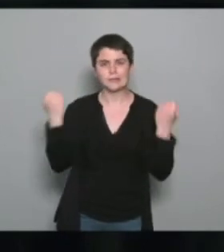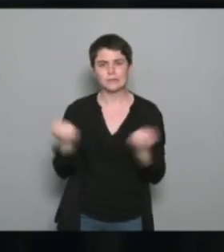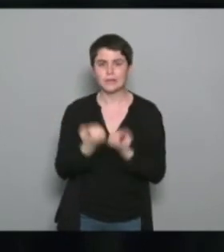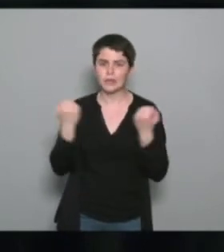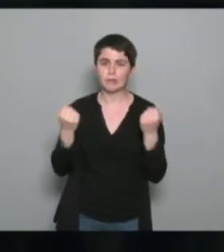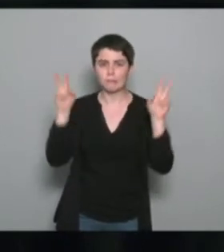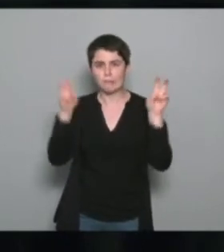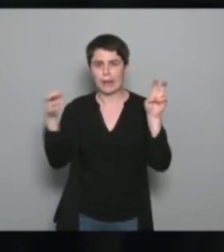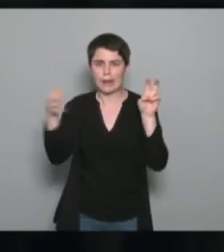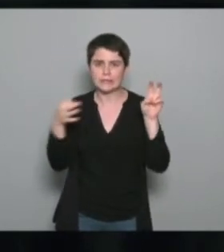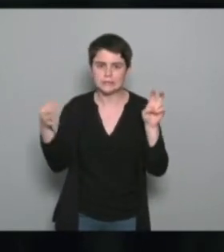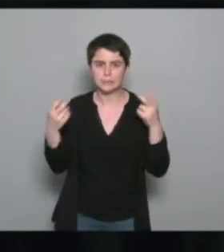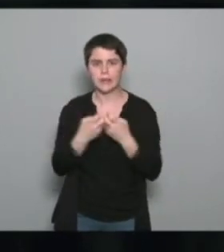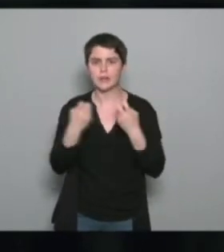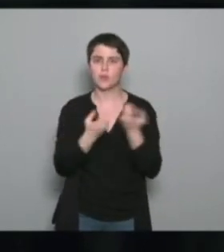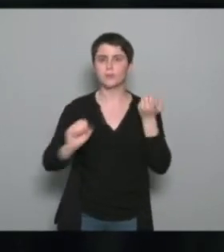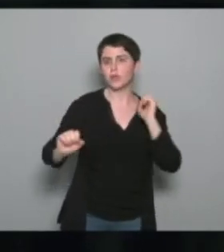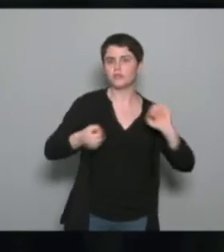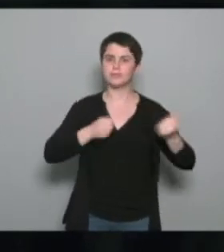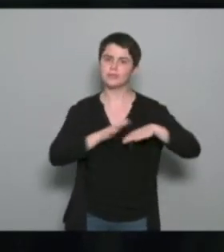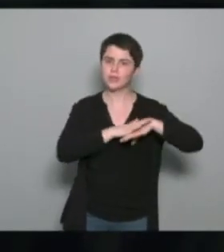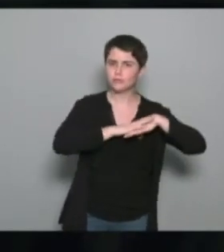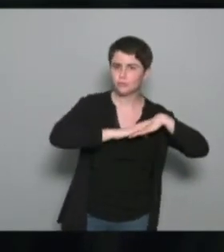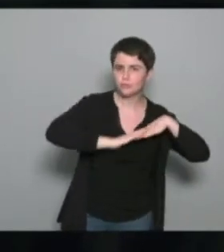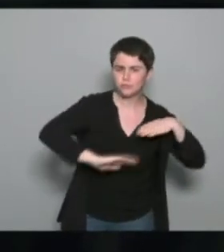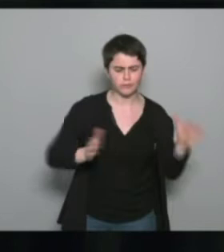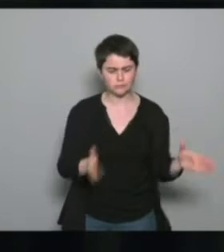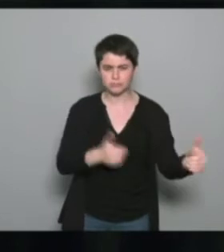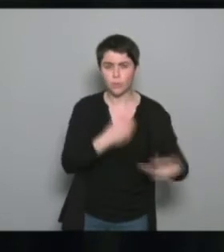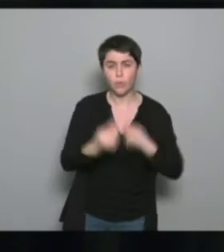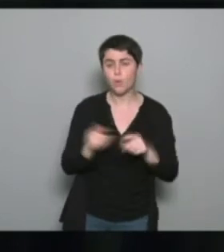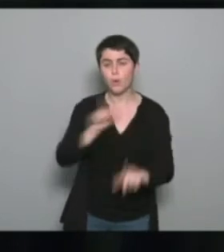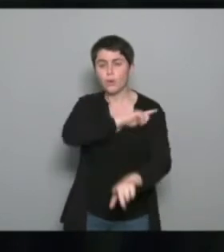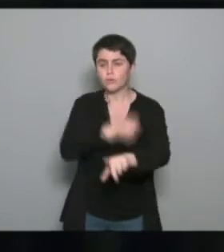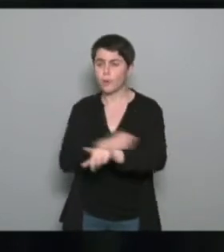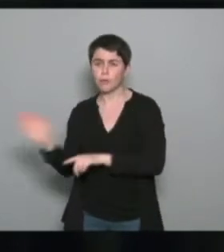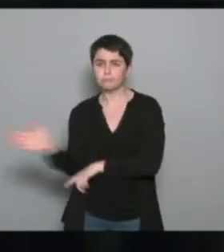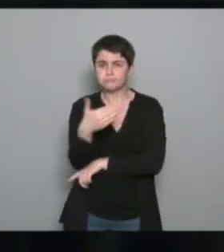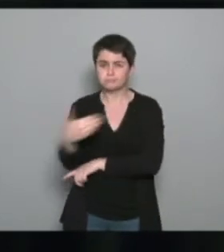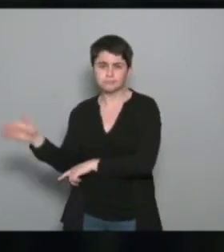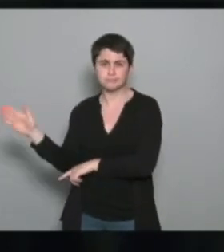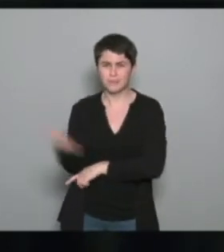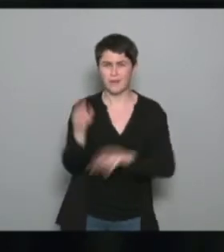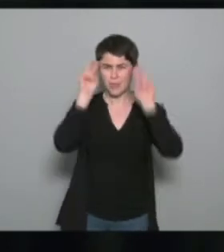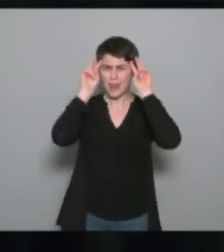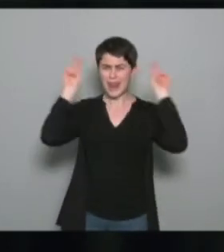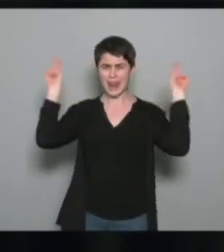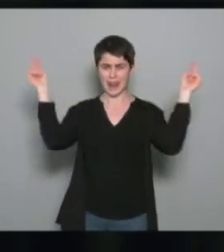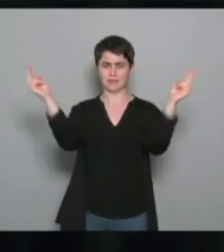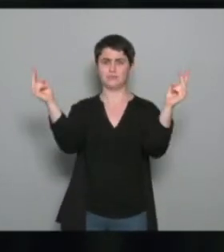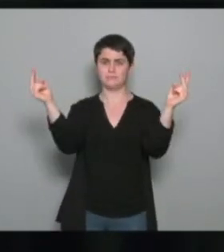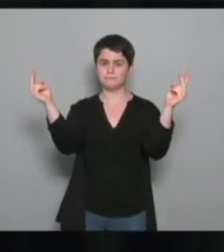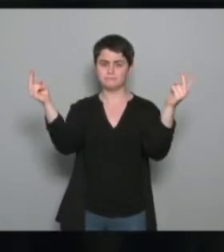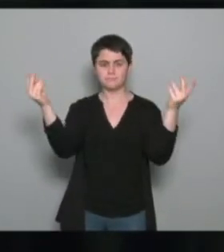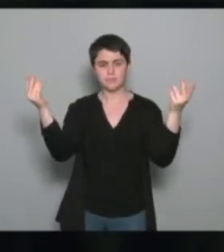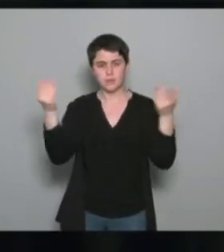encadrées, type gymnastique douce, mais ça peut aussi passer par des sports de raquettes. voilà, c'était très, très large. Aujourd'hui, on a essayé d